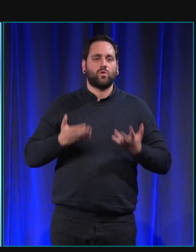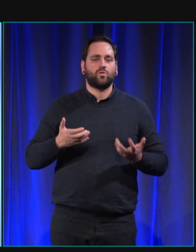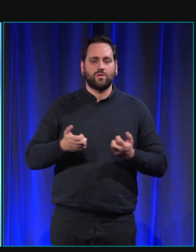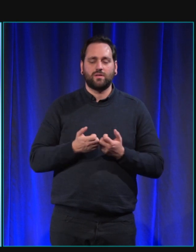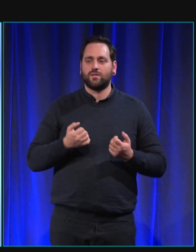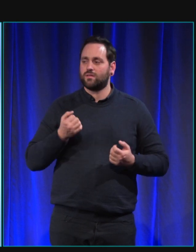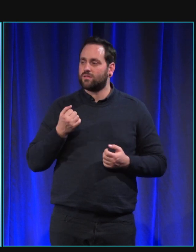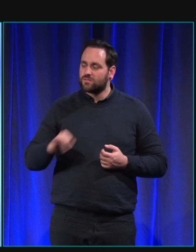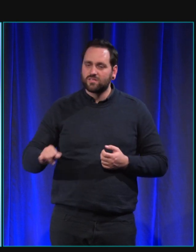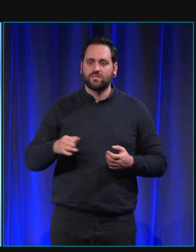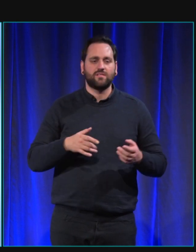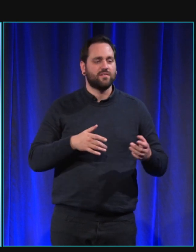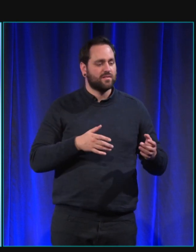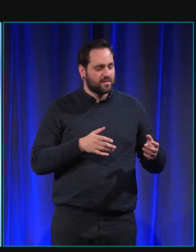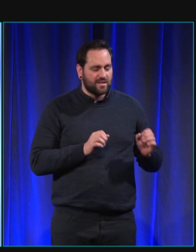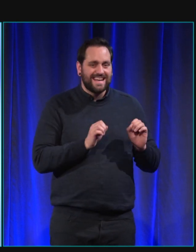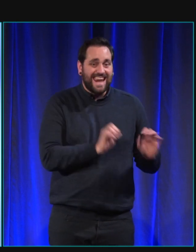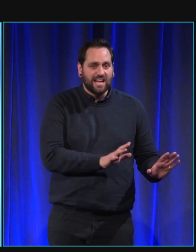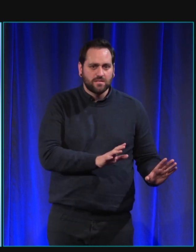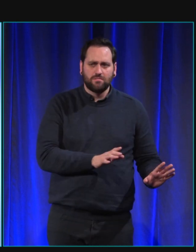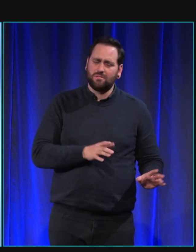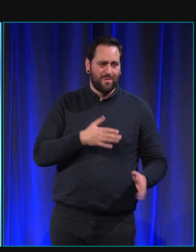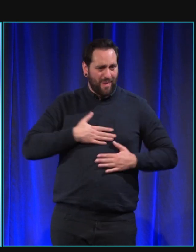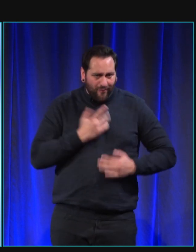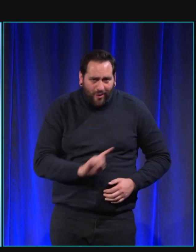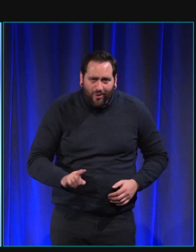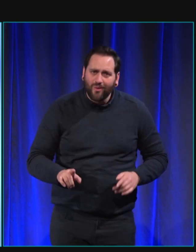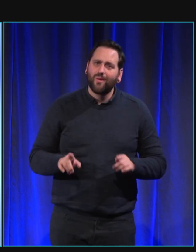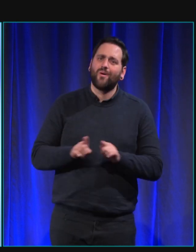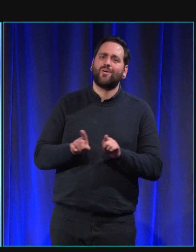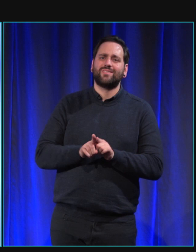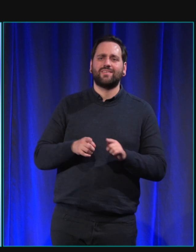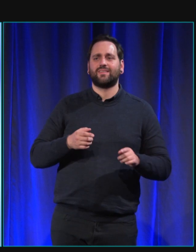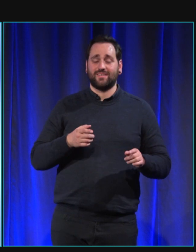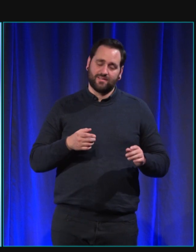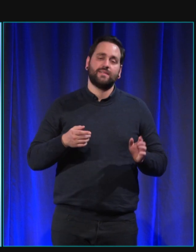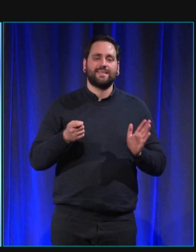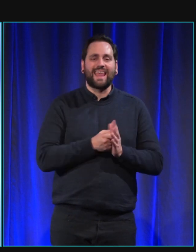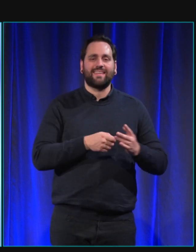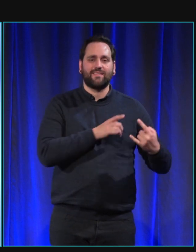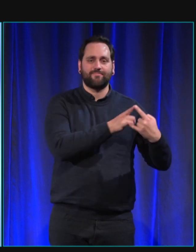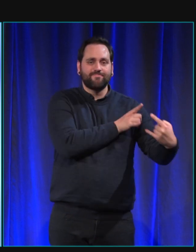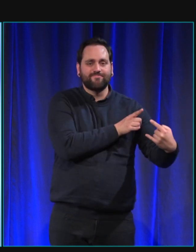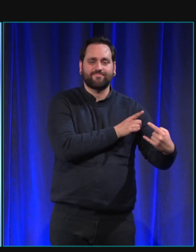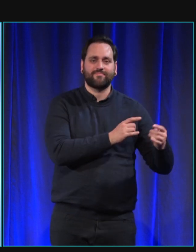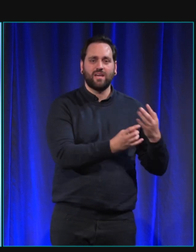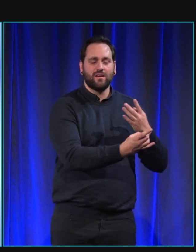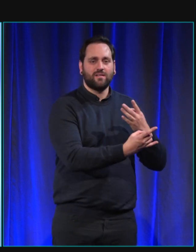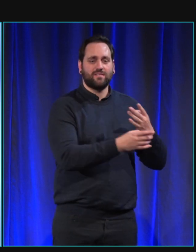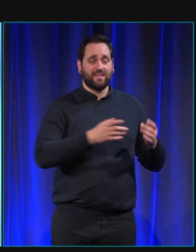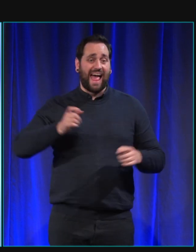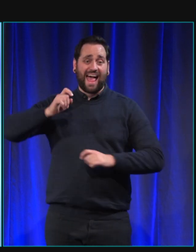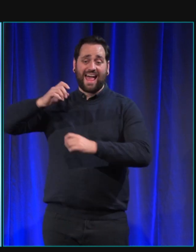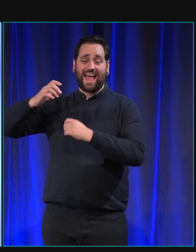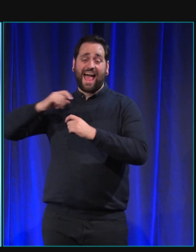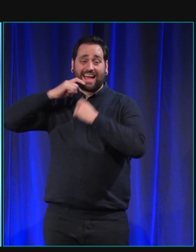laisse et elle elle a eu du mal à se remettre au travail parce qu'elle avait failli dans sa mission en fait et elle n'avait pas pu